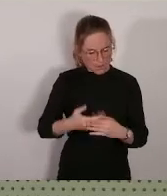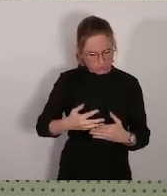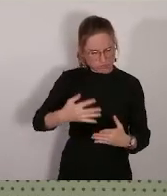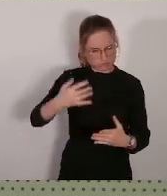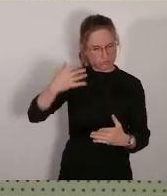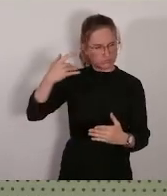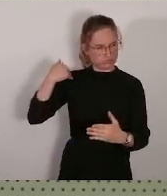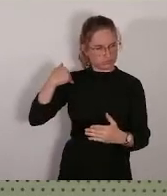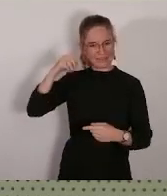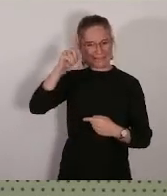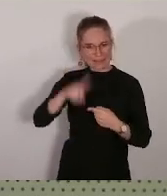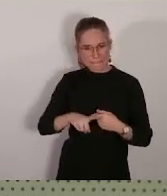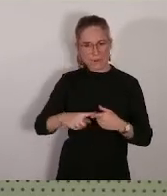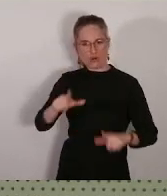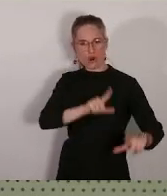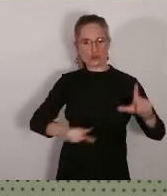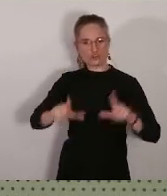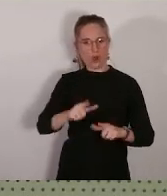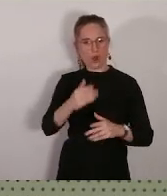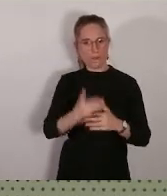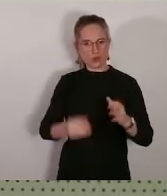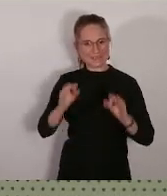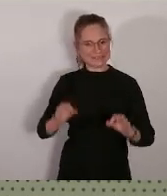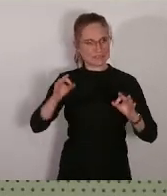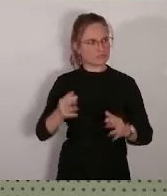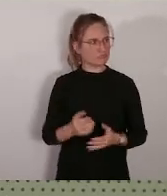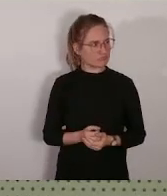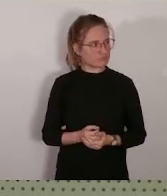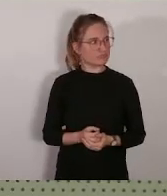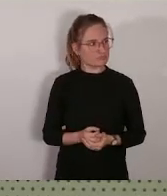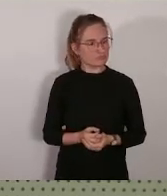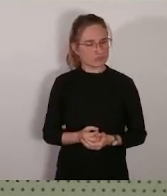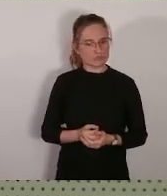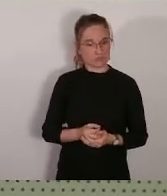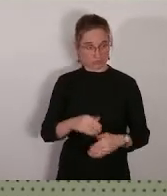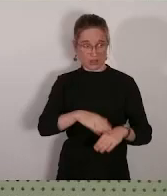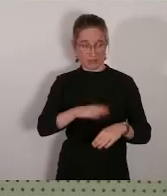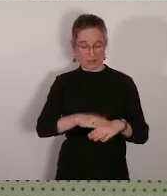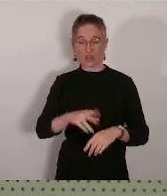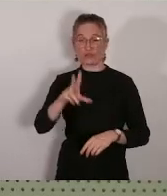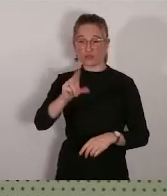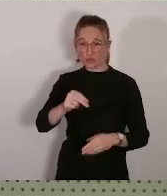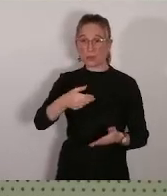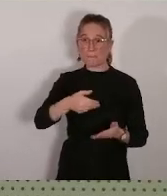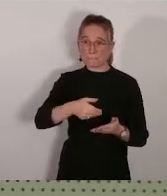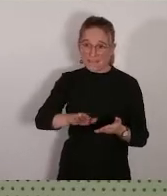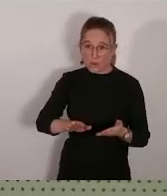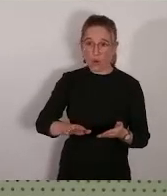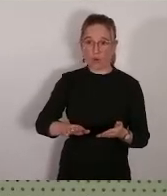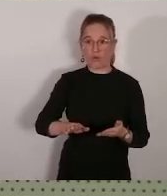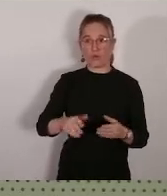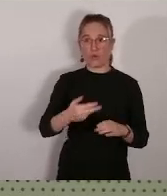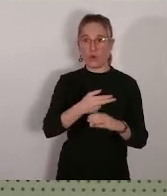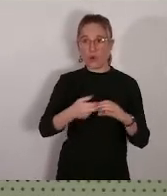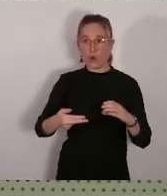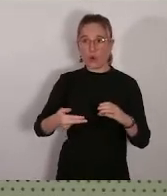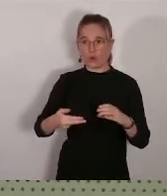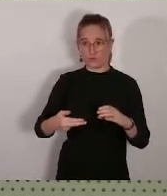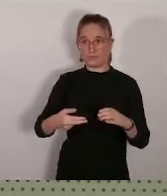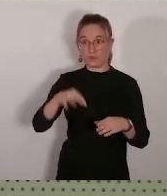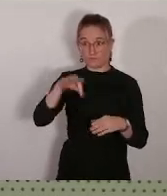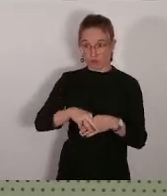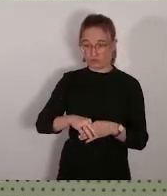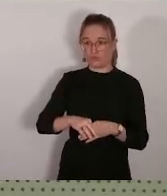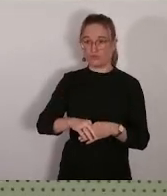indigne que nous continuerons de faire et je vous rappelle quand même que nous avons 30 millions qui ont été votés en conseil municipal le 20 octobre dernier pour